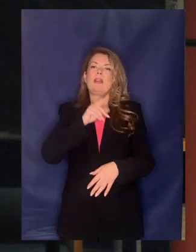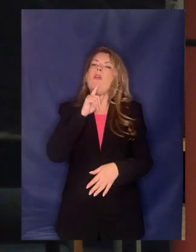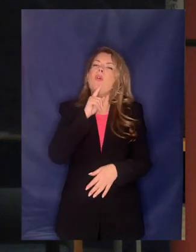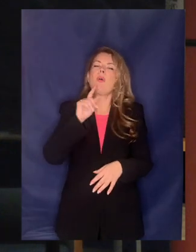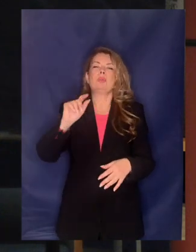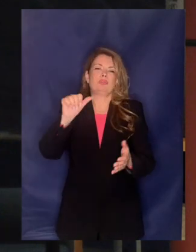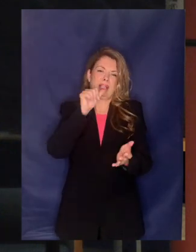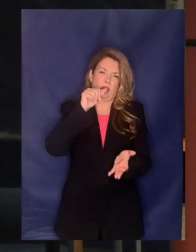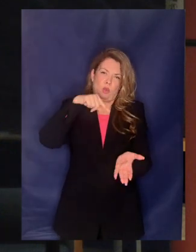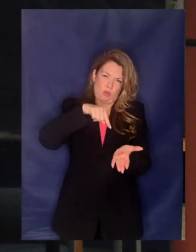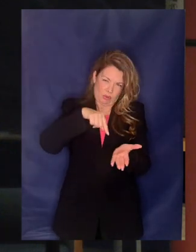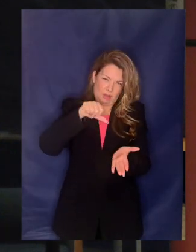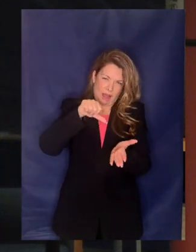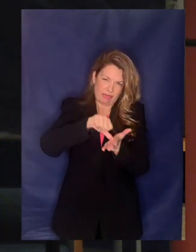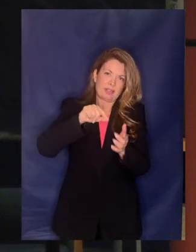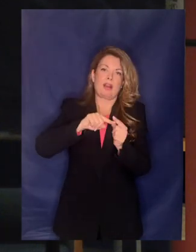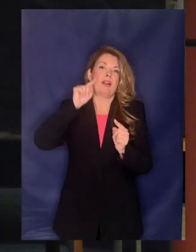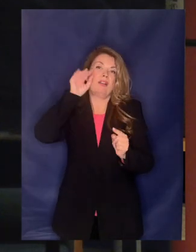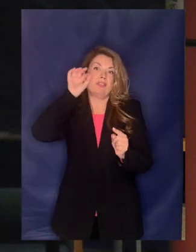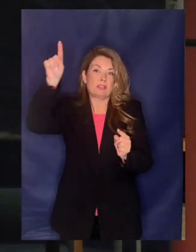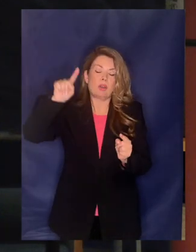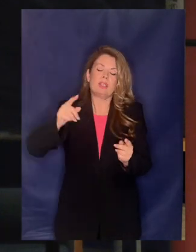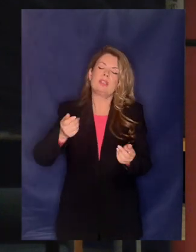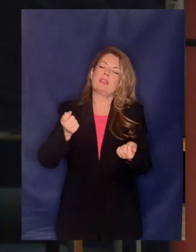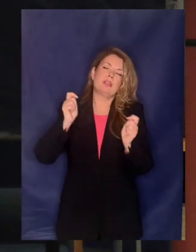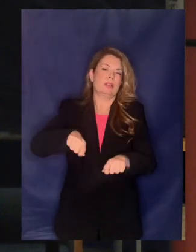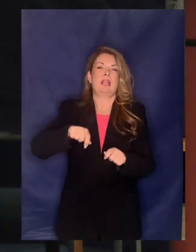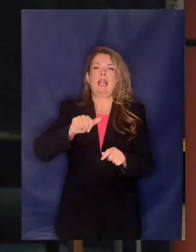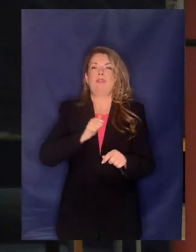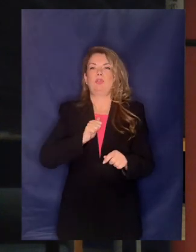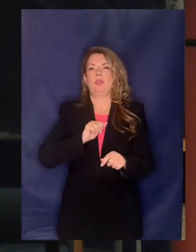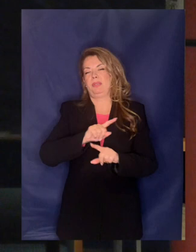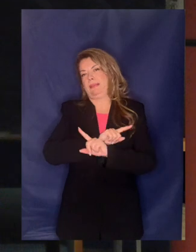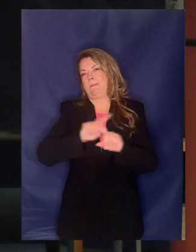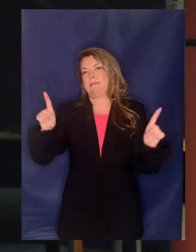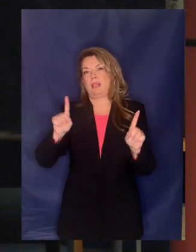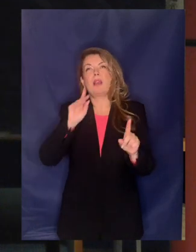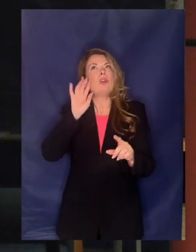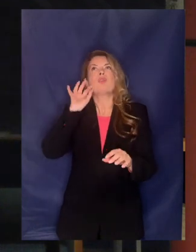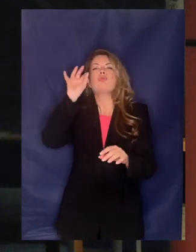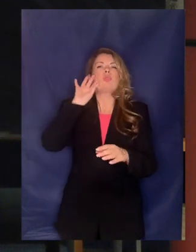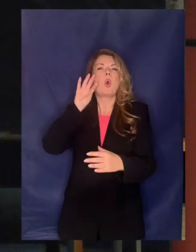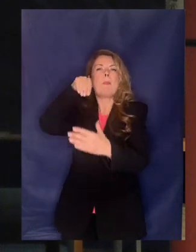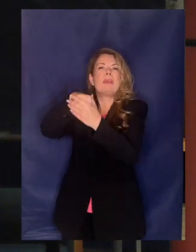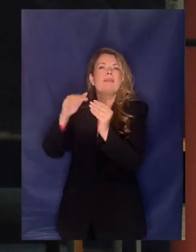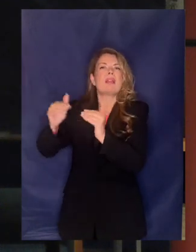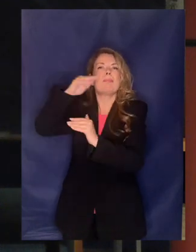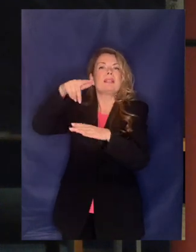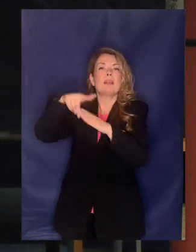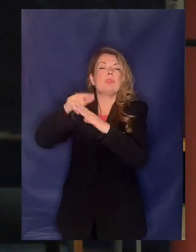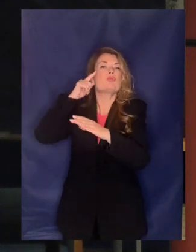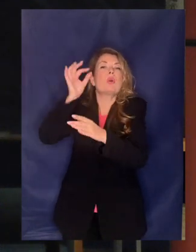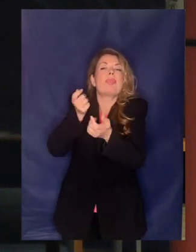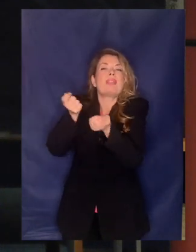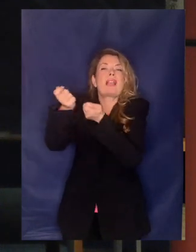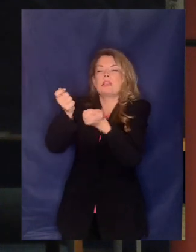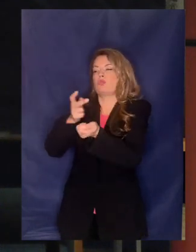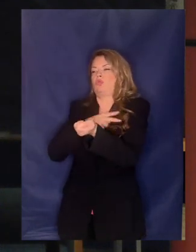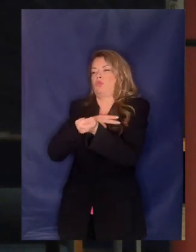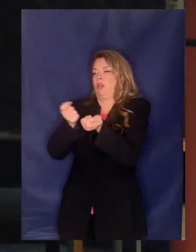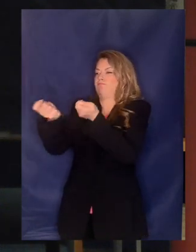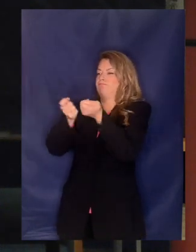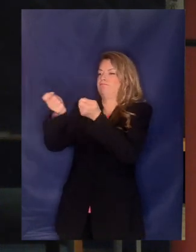ΑΘ δεν πρόκειται να ιδιωτικοποιηθεί απλά μπήκε στο υπερταμείο για την αποτελεσματικότερη διαχείριση πολύ σημαντικό